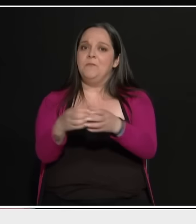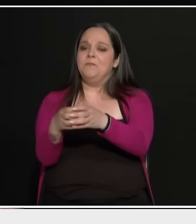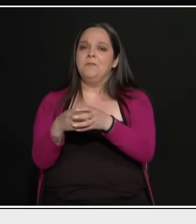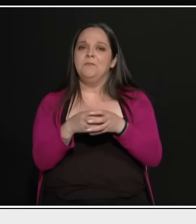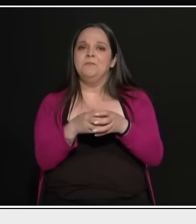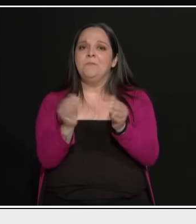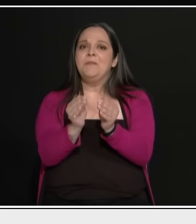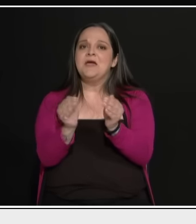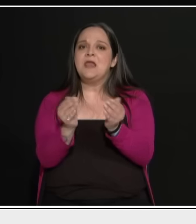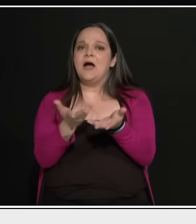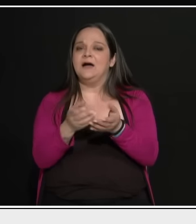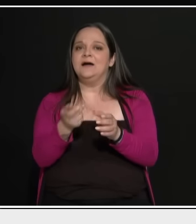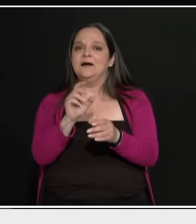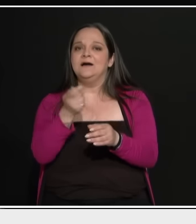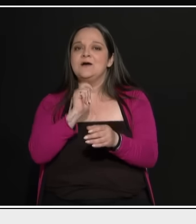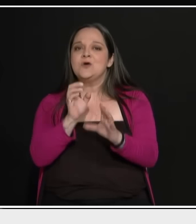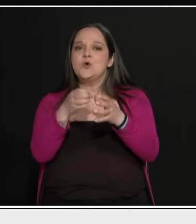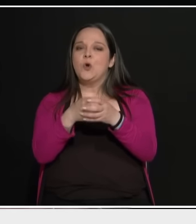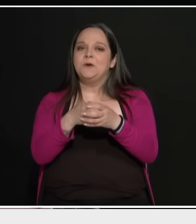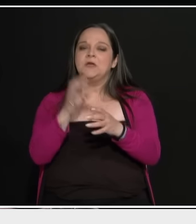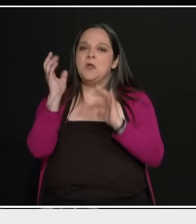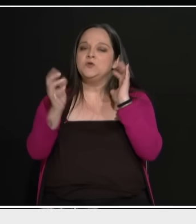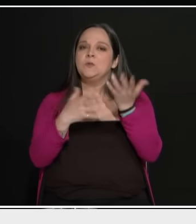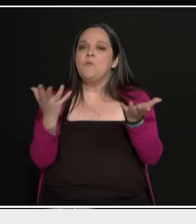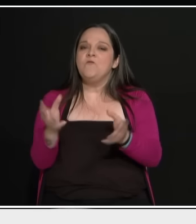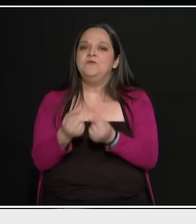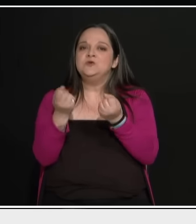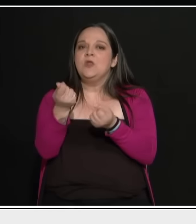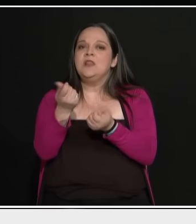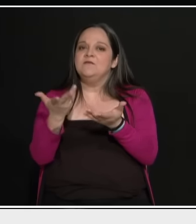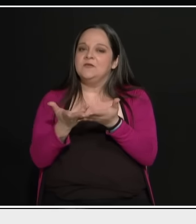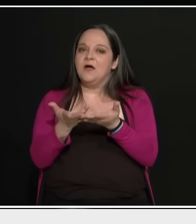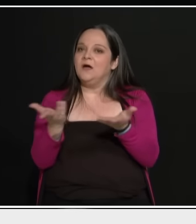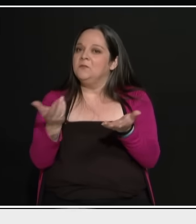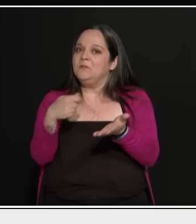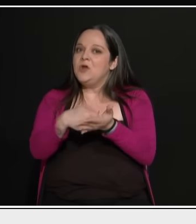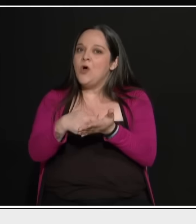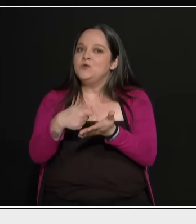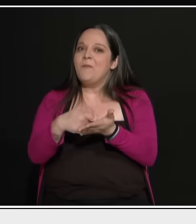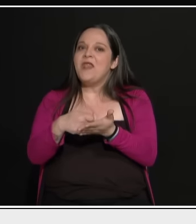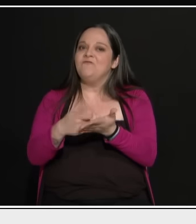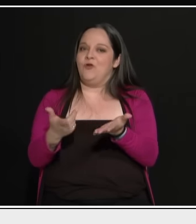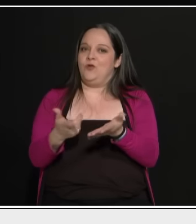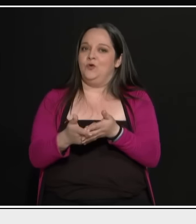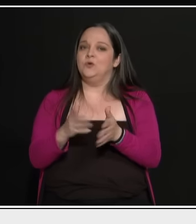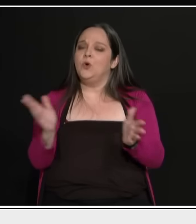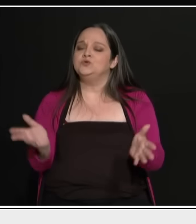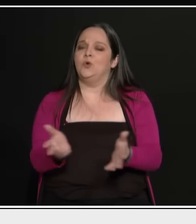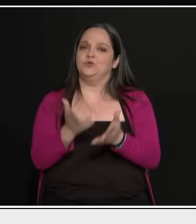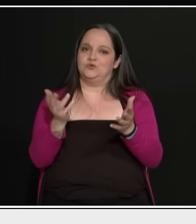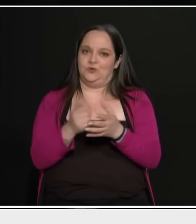πού τα βρίσκουν τα λεφτά. Όσο αντέχουν. Για να κάνουν ένα πέρασμα που μπορεί να μην οδηγήσει κάποιο. Πάντως θεωρώ ότι